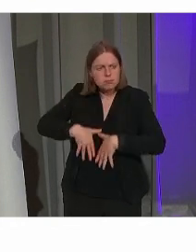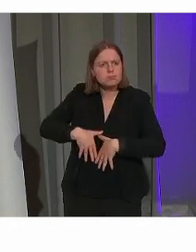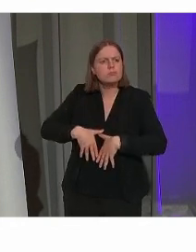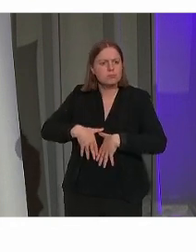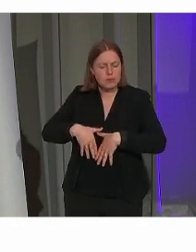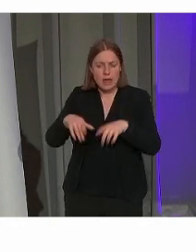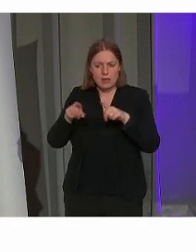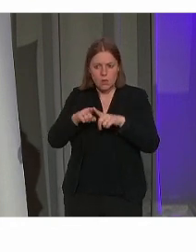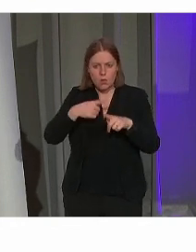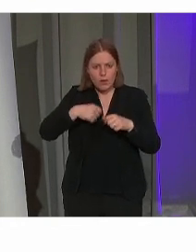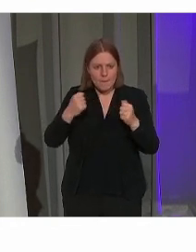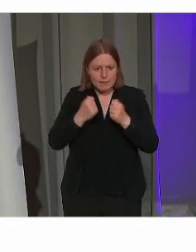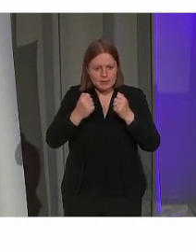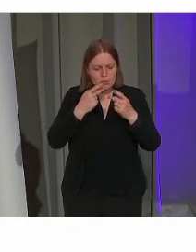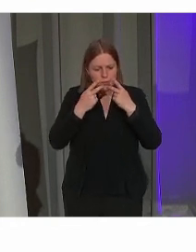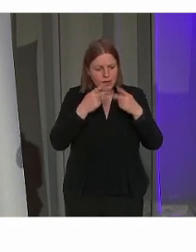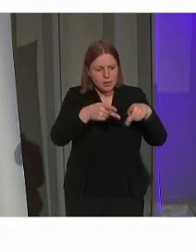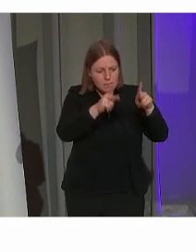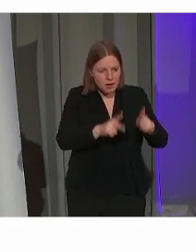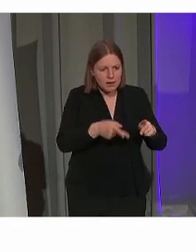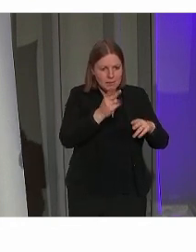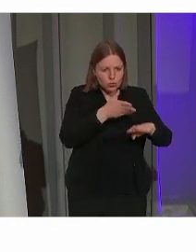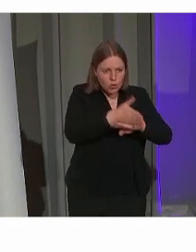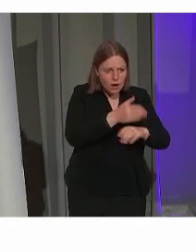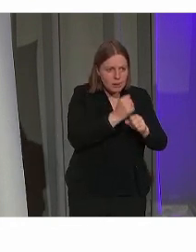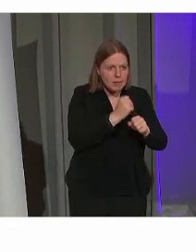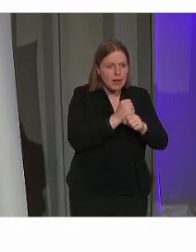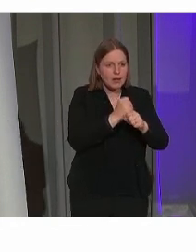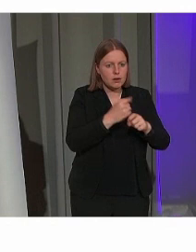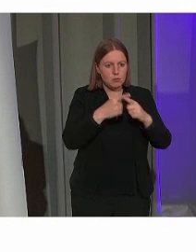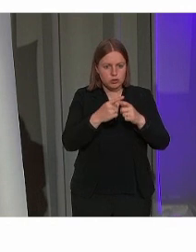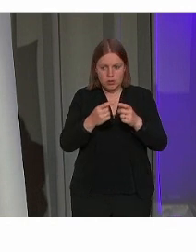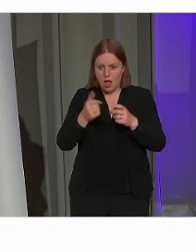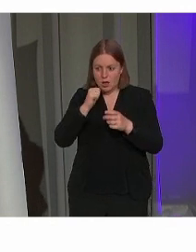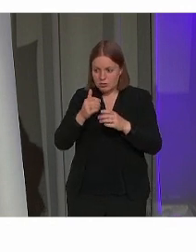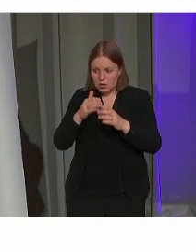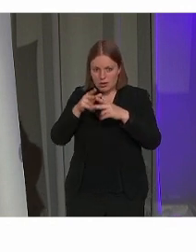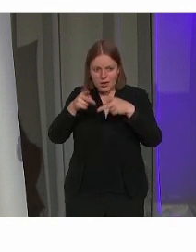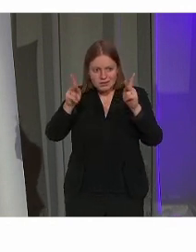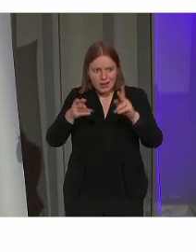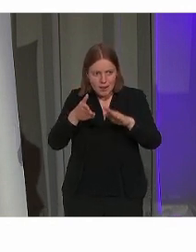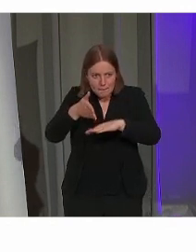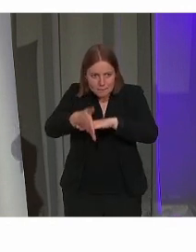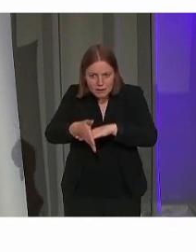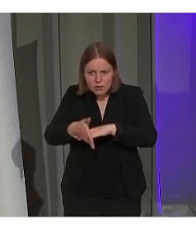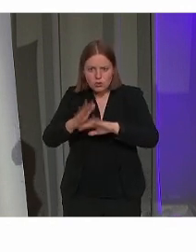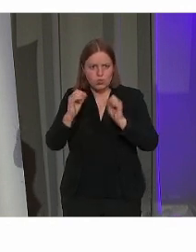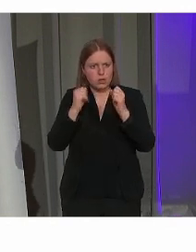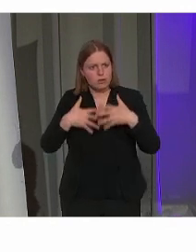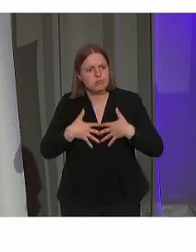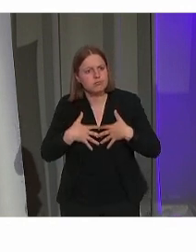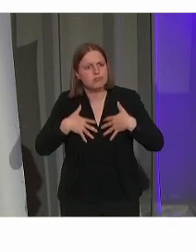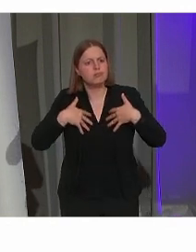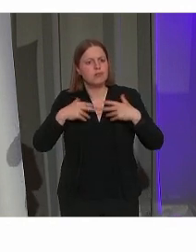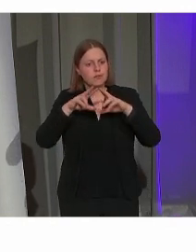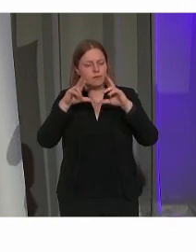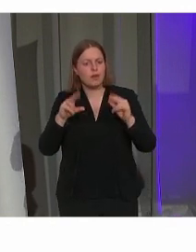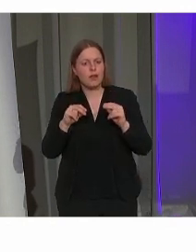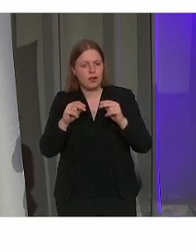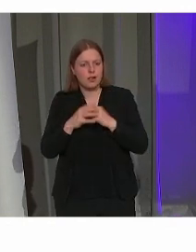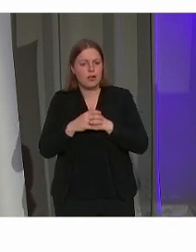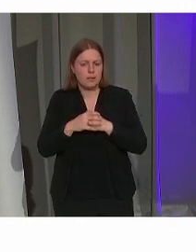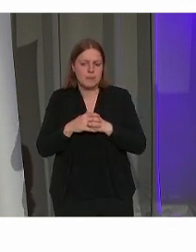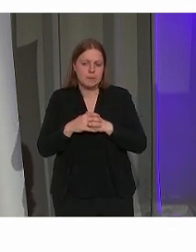toegankelijkheid van de parking tot effectief die beleving in het kasteel. In heraanleg van de parking, in heraanleg van een stukje dreef om dat allemaal